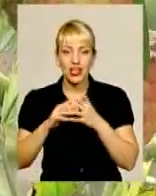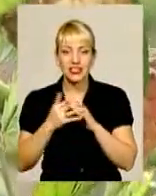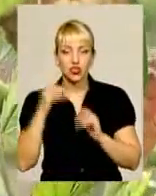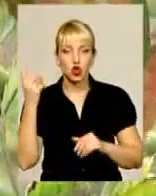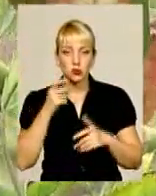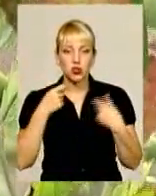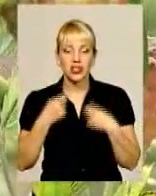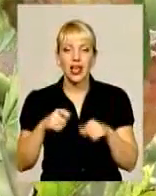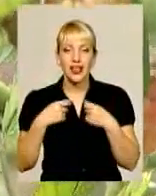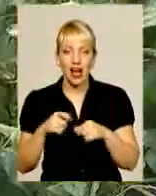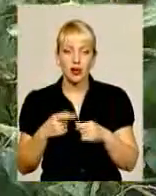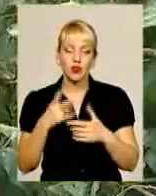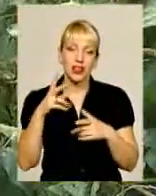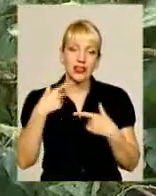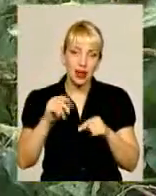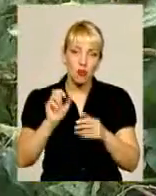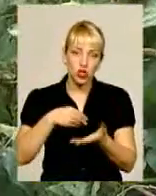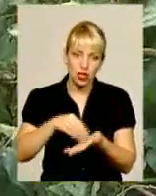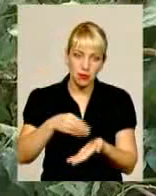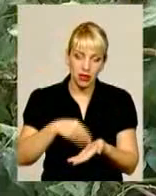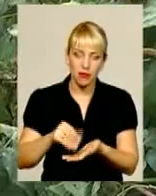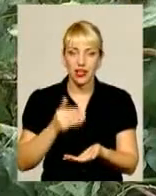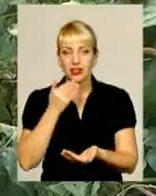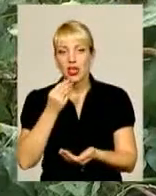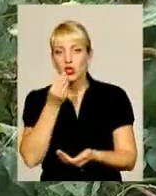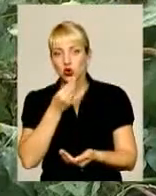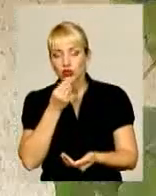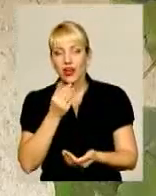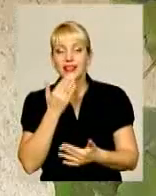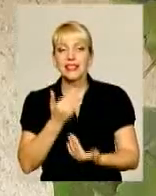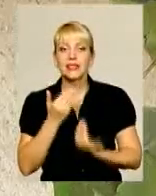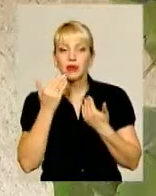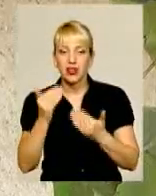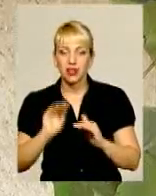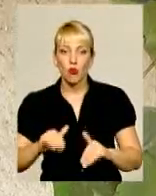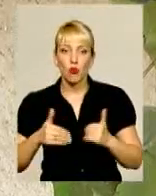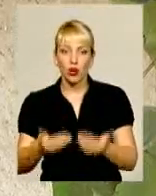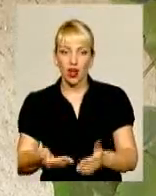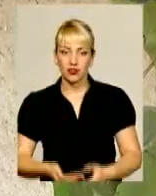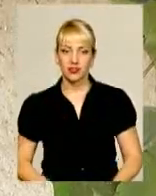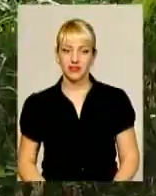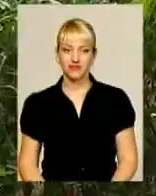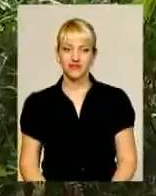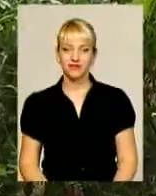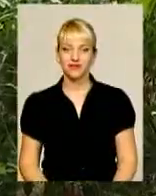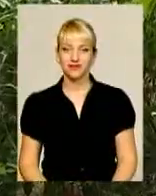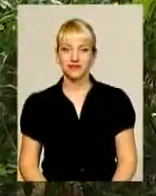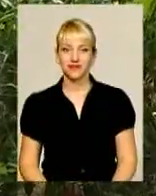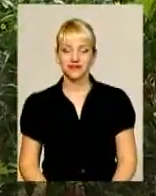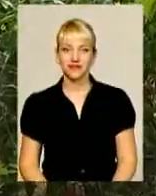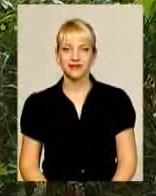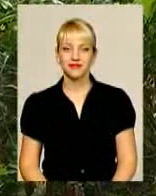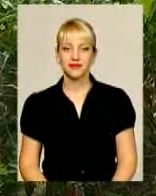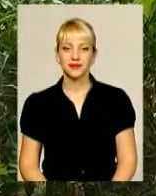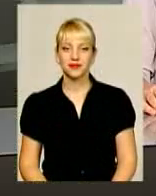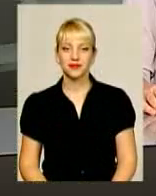центр, де можна крамі придбати, скуштувати і запитати поради. Світлана Поробок, Олександр Горішевський з Городоцького району для інформаційного